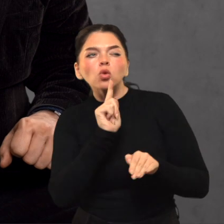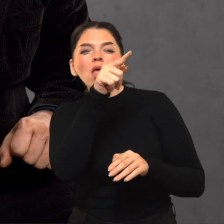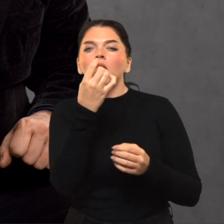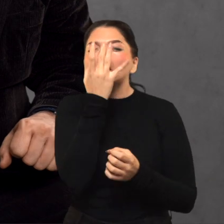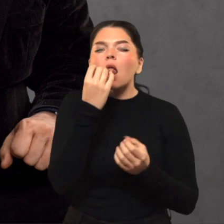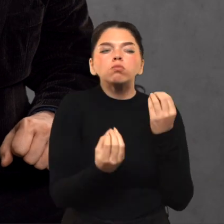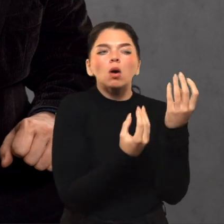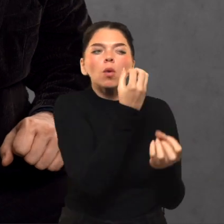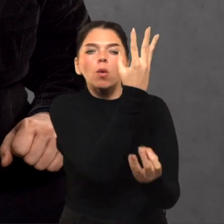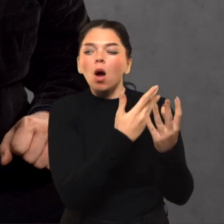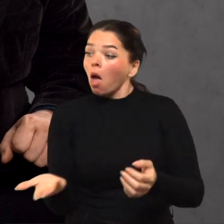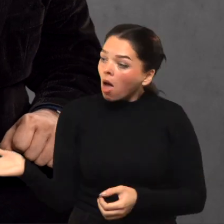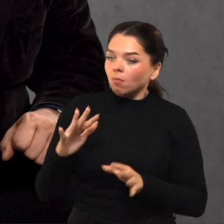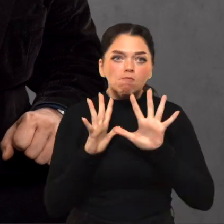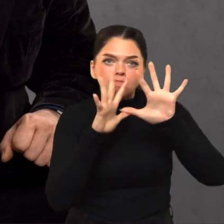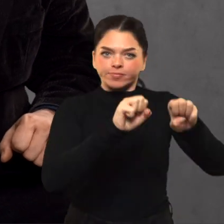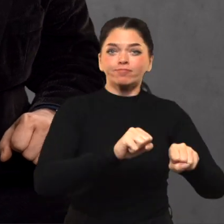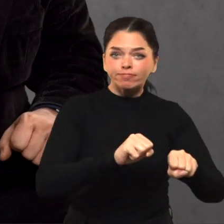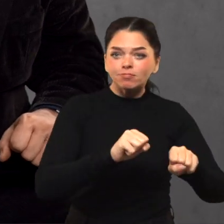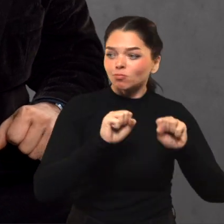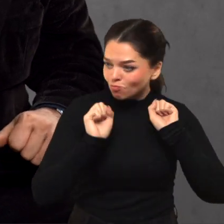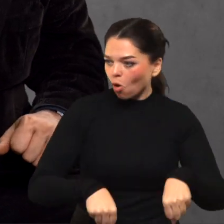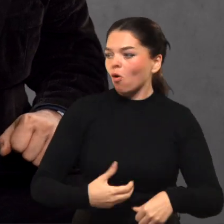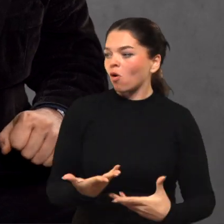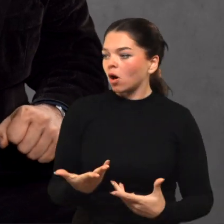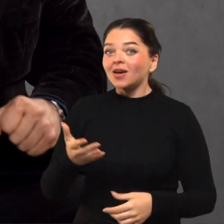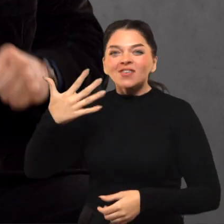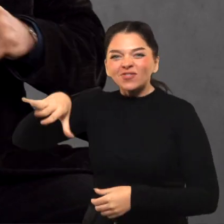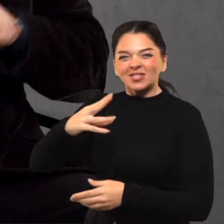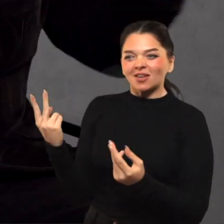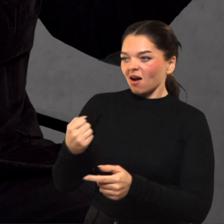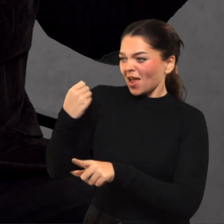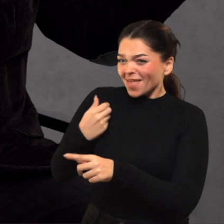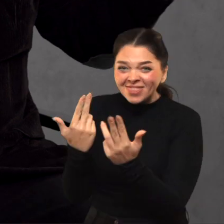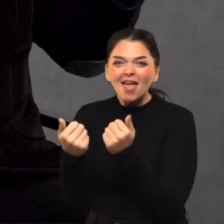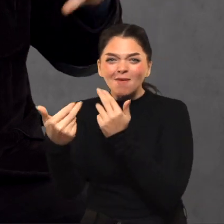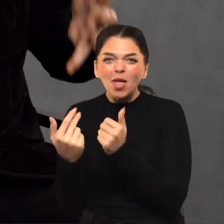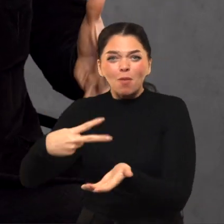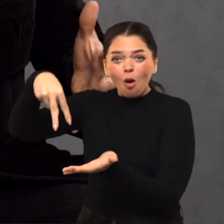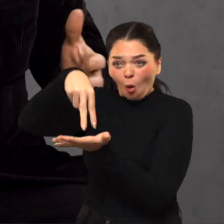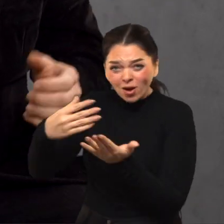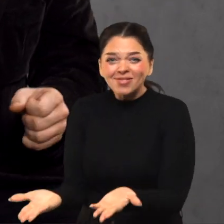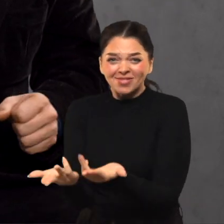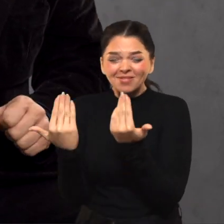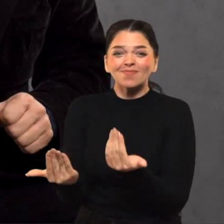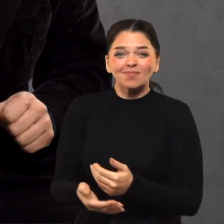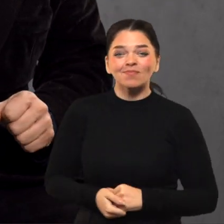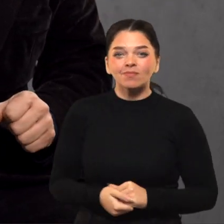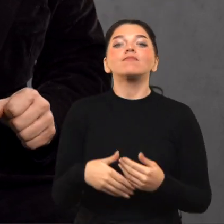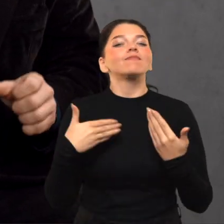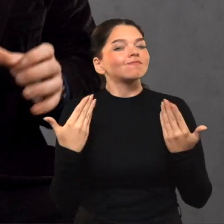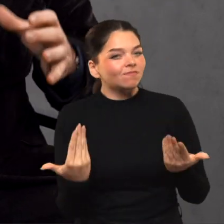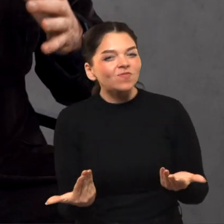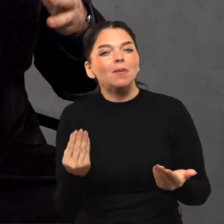žydintis kraštos, eikime ir pasiinkime, kas mum priklauso. Ir visi kareiviai, zako, taip, kiek mes čia sėdim. Va, kur yra